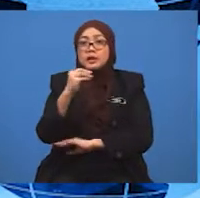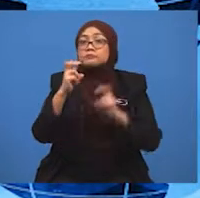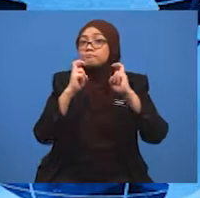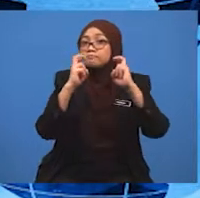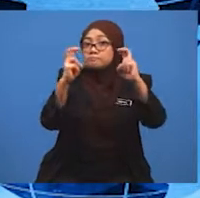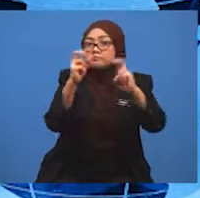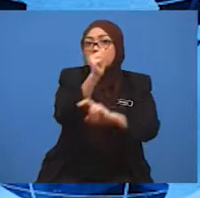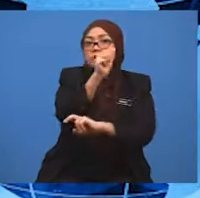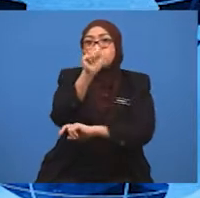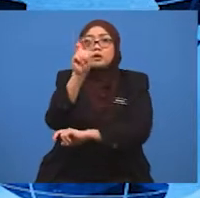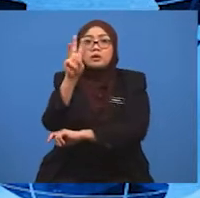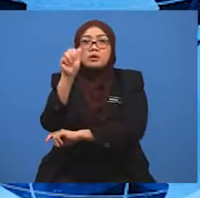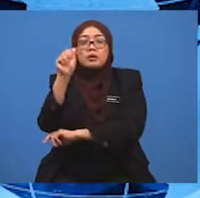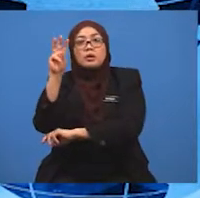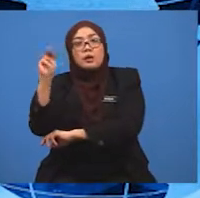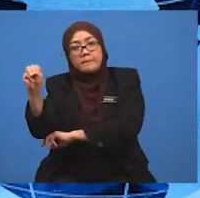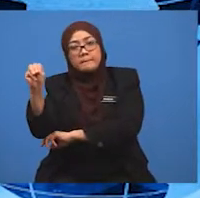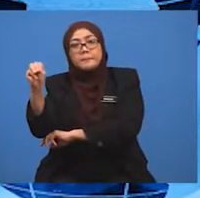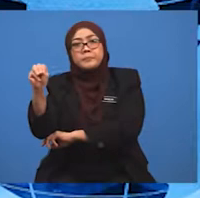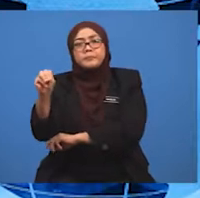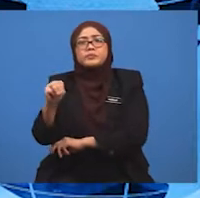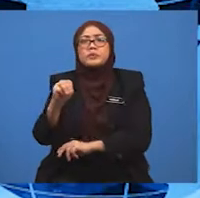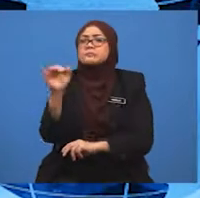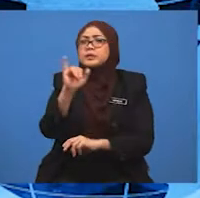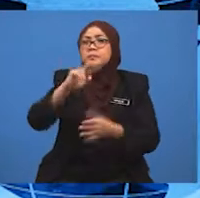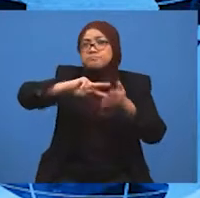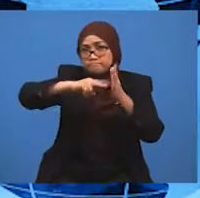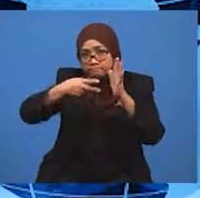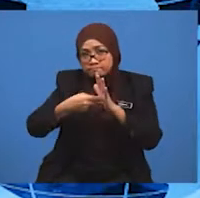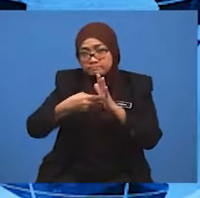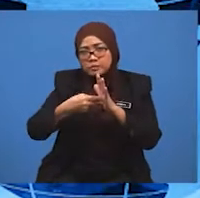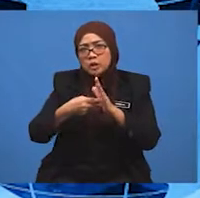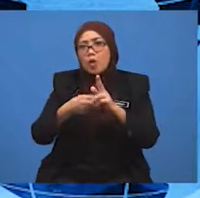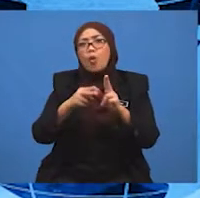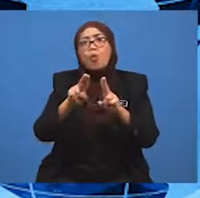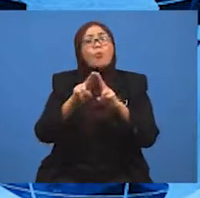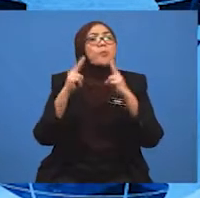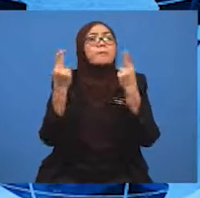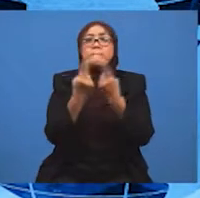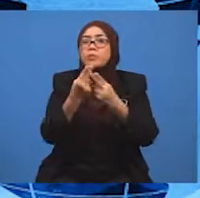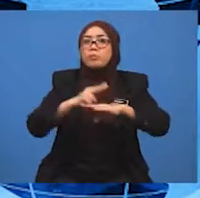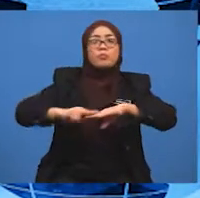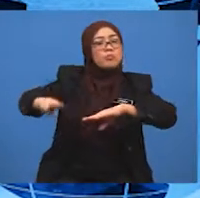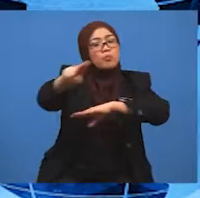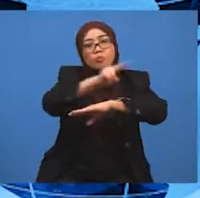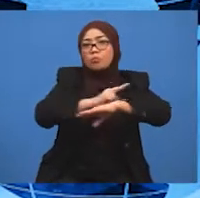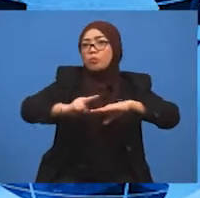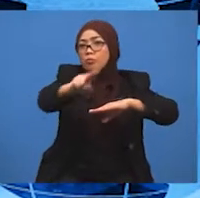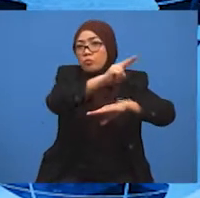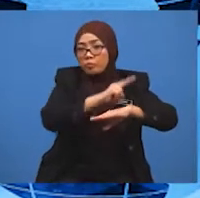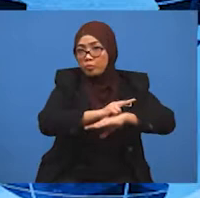dikenali sebagai pengangkutan umum dan biasanya diatur untuk